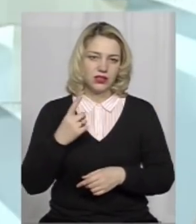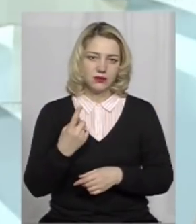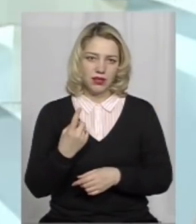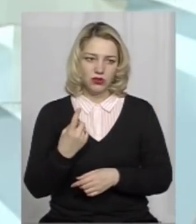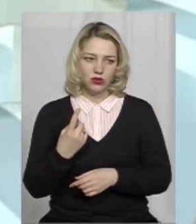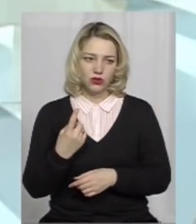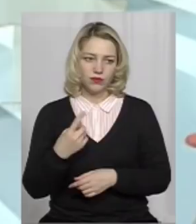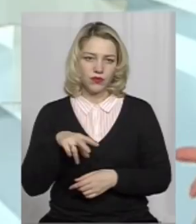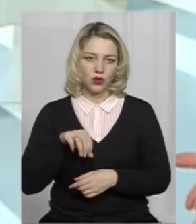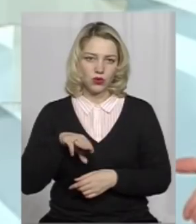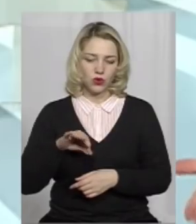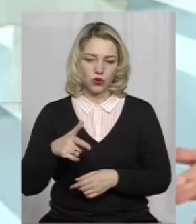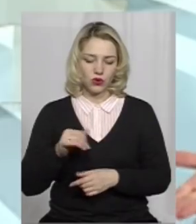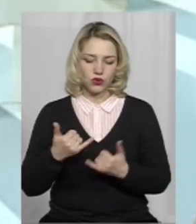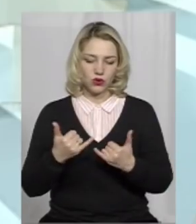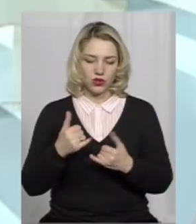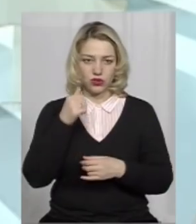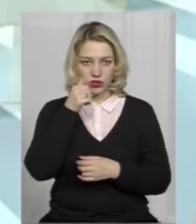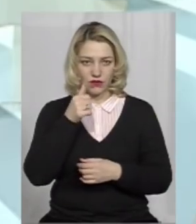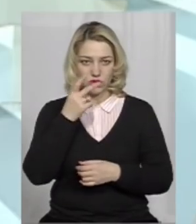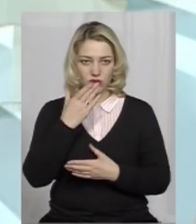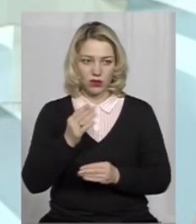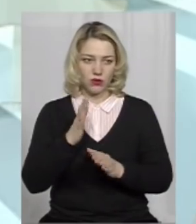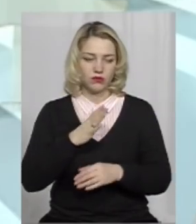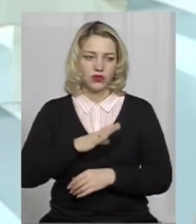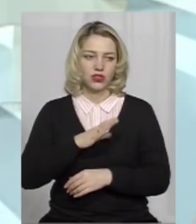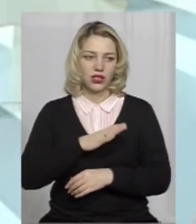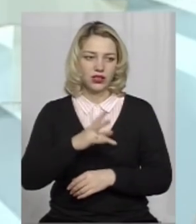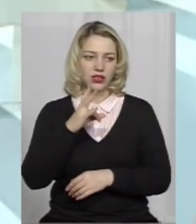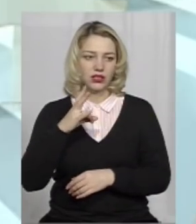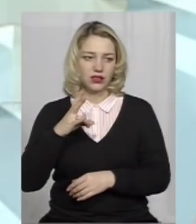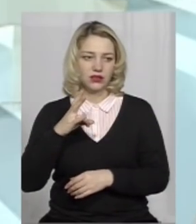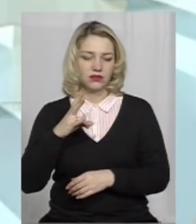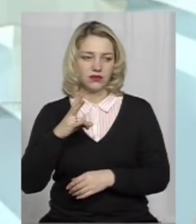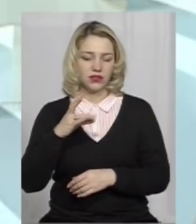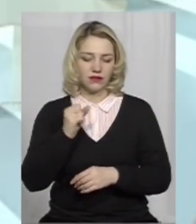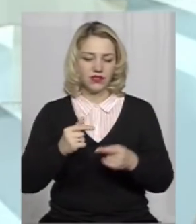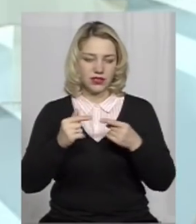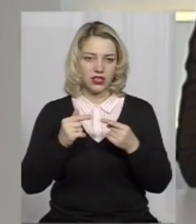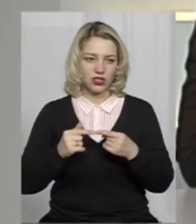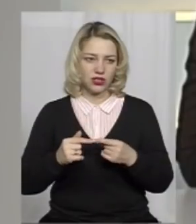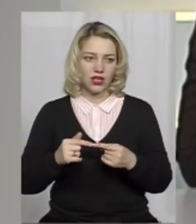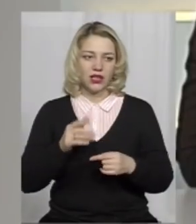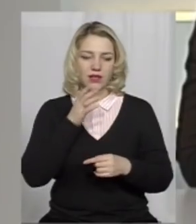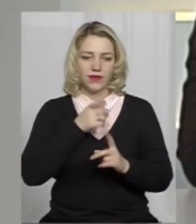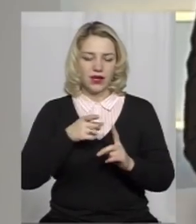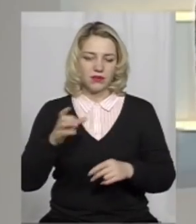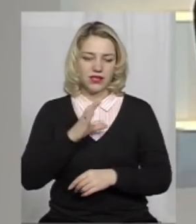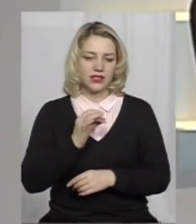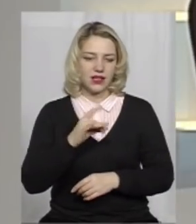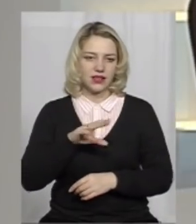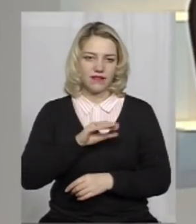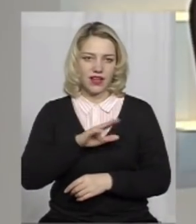з 1 люта, з сьогоднішнього, завтрашнього дня, будемо чекати вже визначених термінів сертифікації.